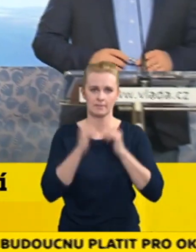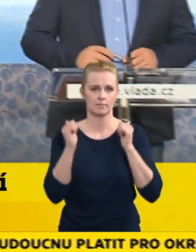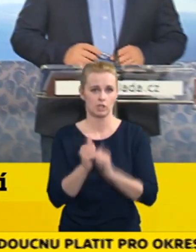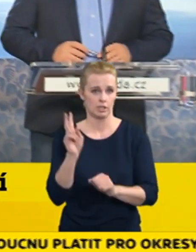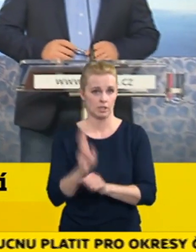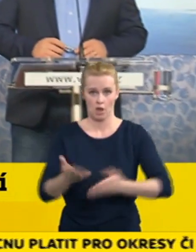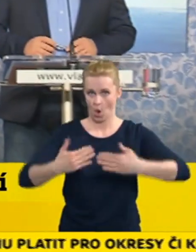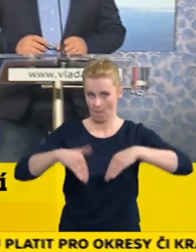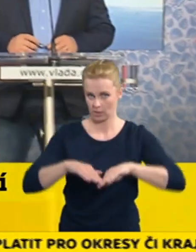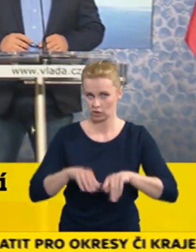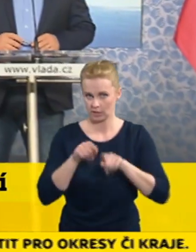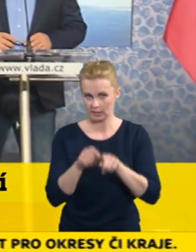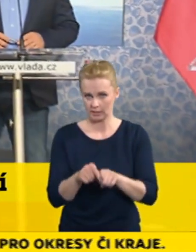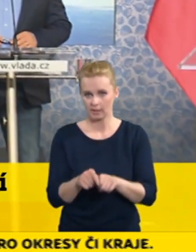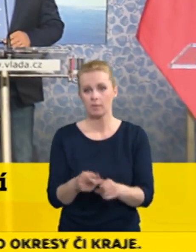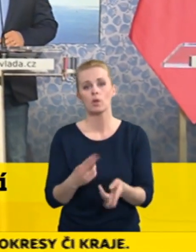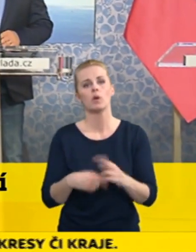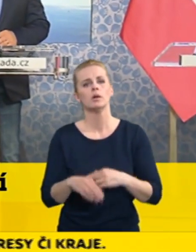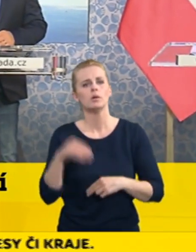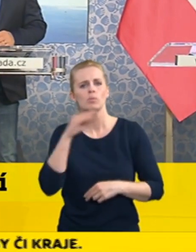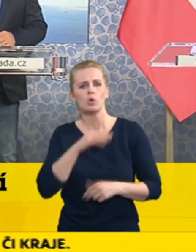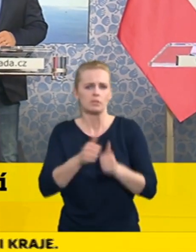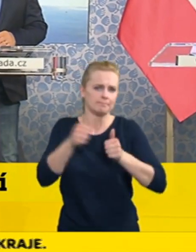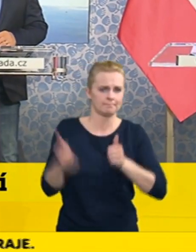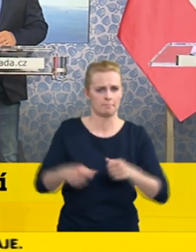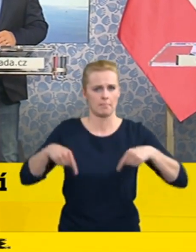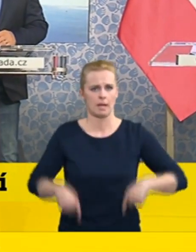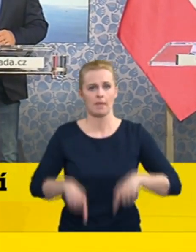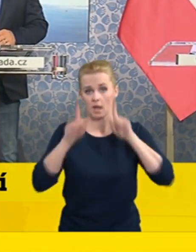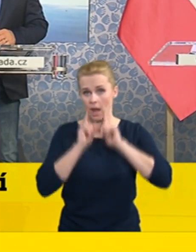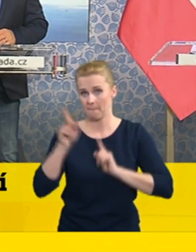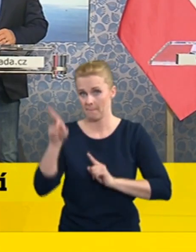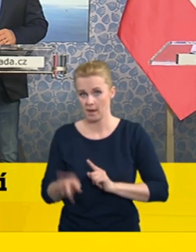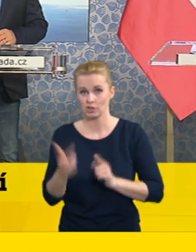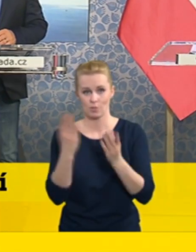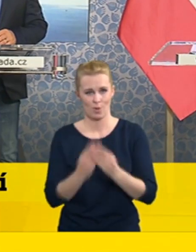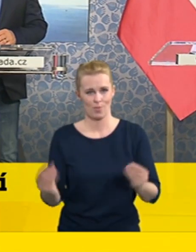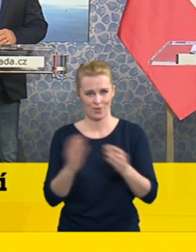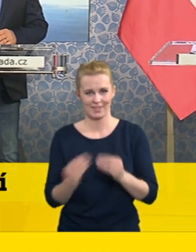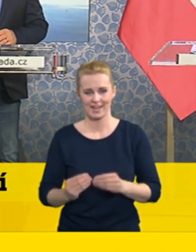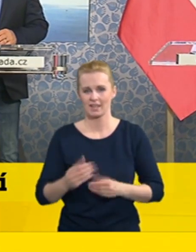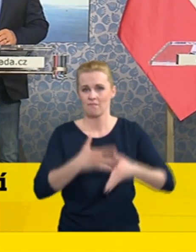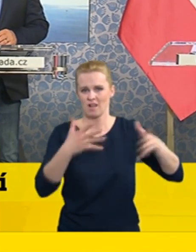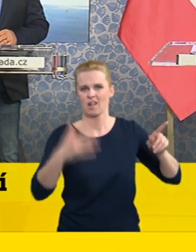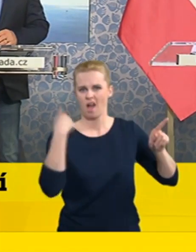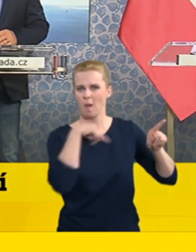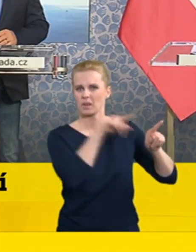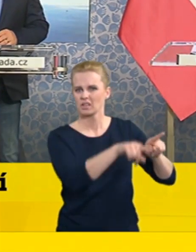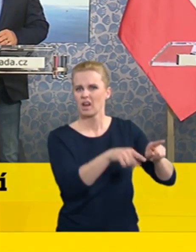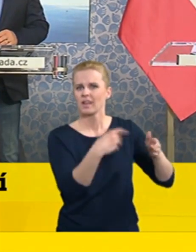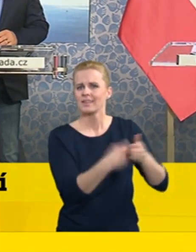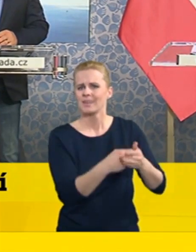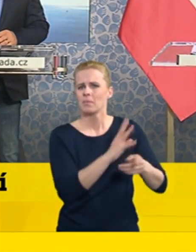Pan vicepremiér Hamáček řekl, řekl, ten britský virus se ukazuje jako velmi nevyspytatelný.